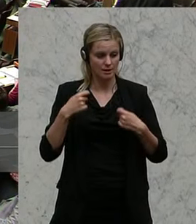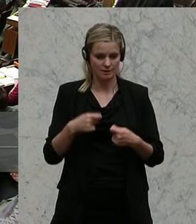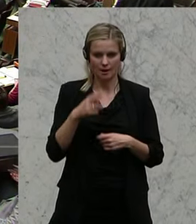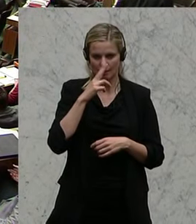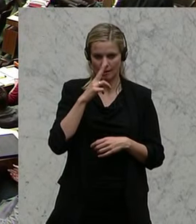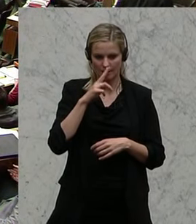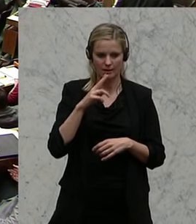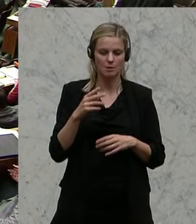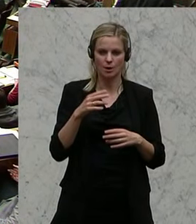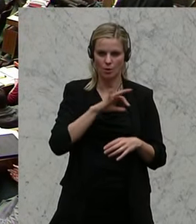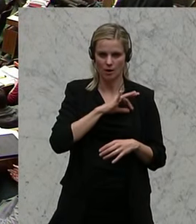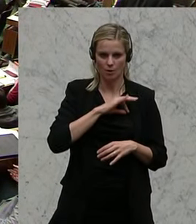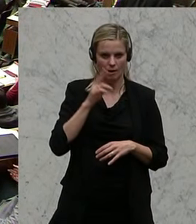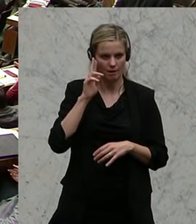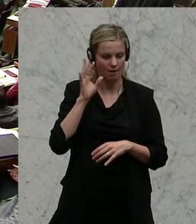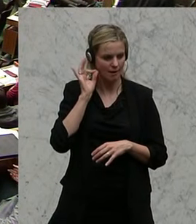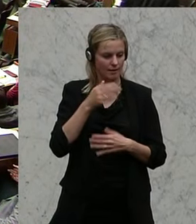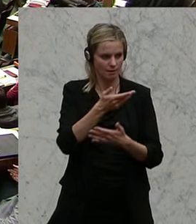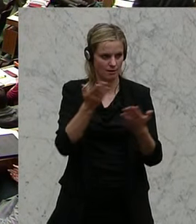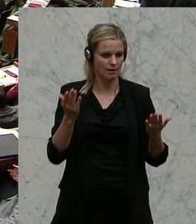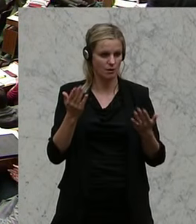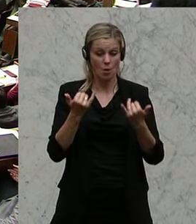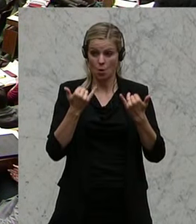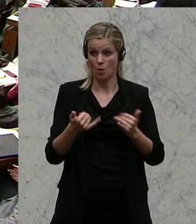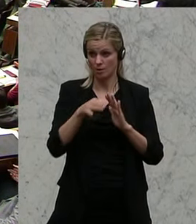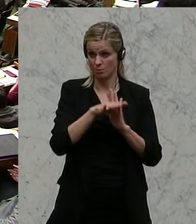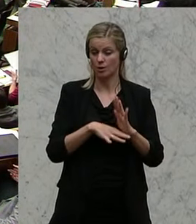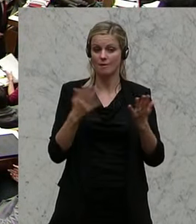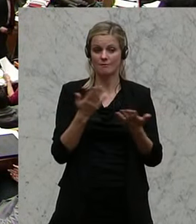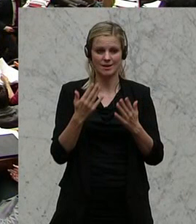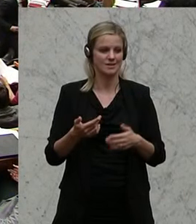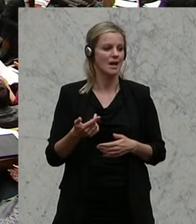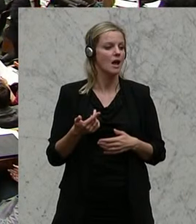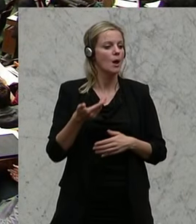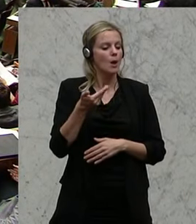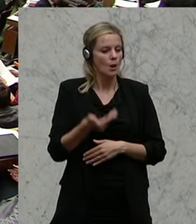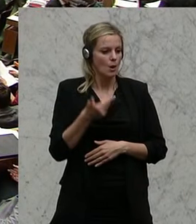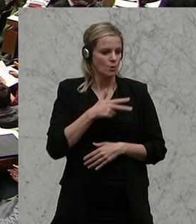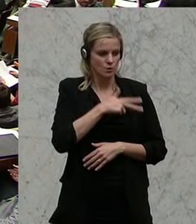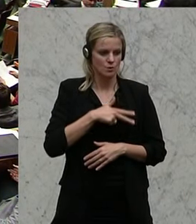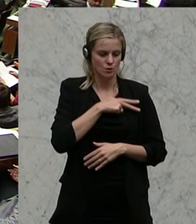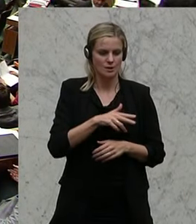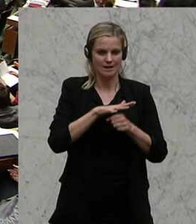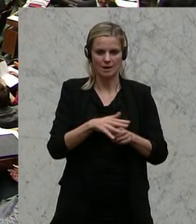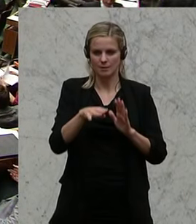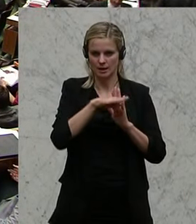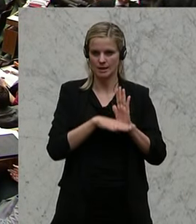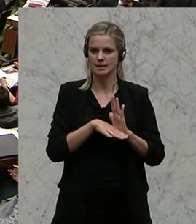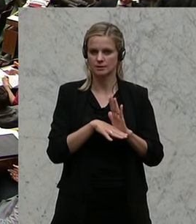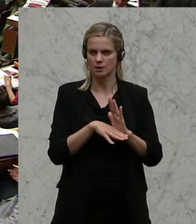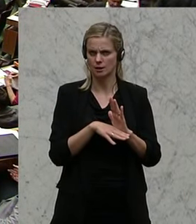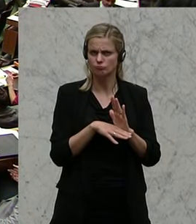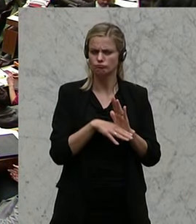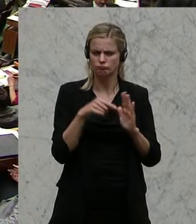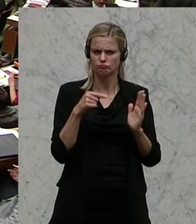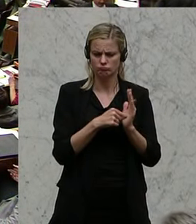Erster Ordnungspunkt, Dagmar Belakowitsch-Jenewein von der FPÖ. ...Lohn- und Sozialdumpinggesetz. Ein Gesetz, das im